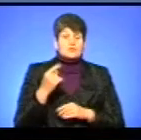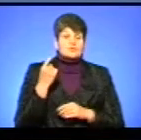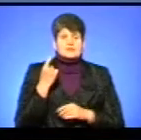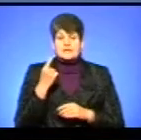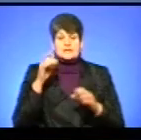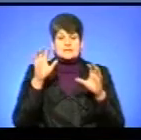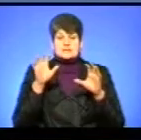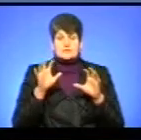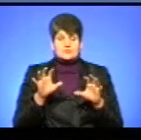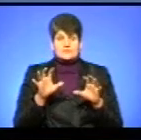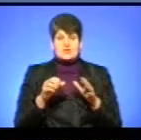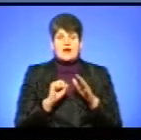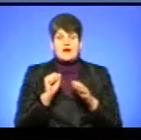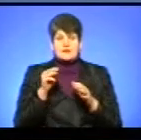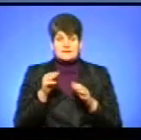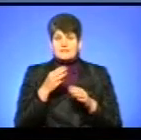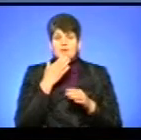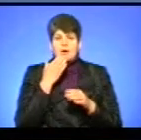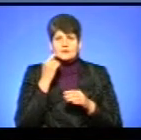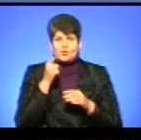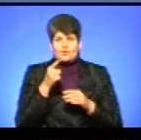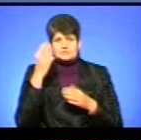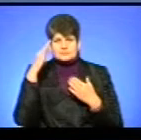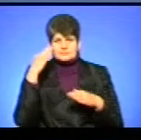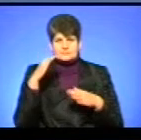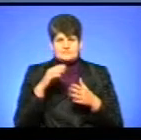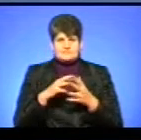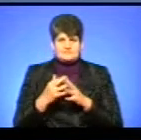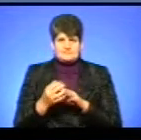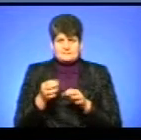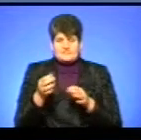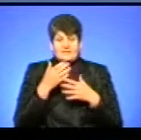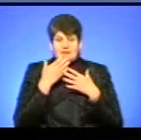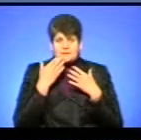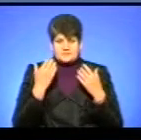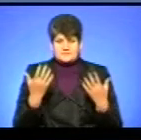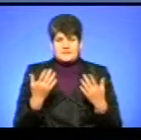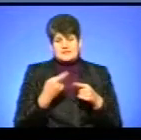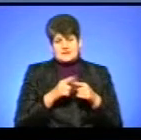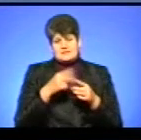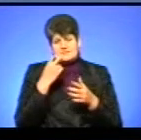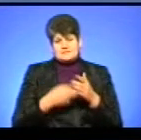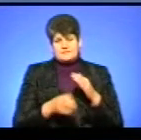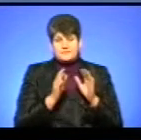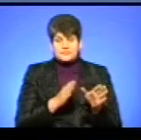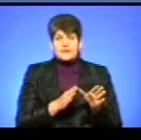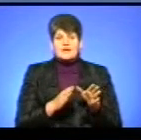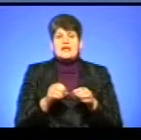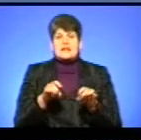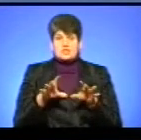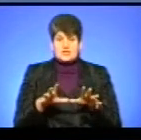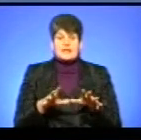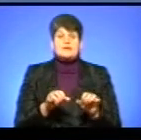акт не використовує такого поняття як іногородній, всі ці спроби провалилися. В даний час рішення, яке ми здобули, яке ми